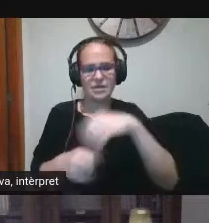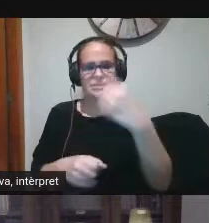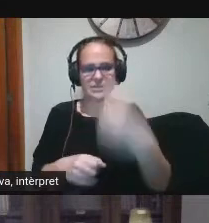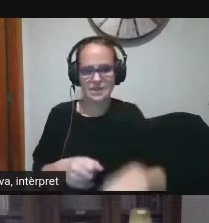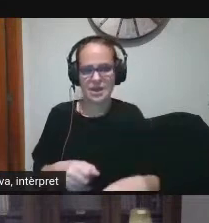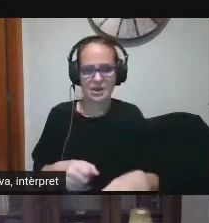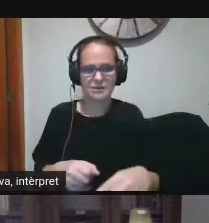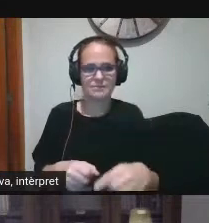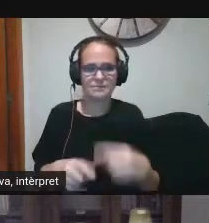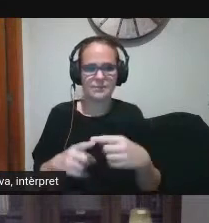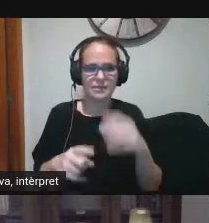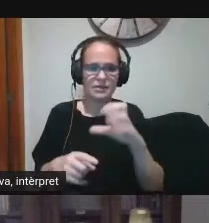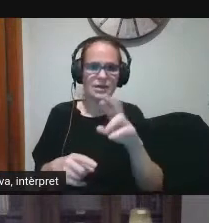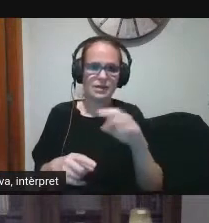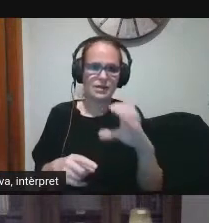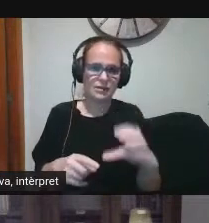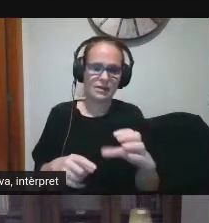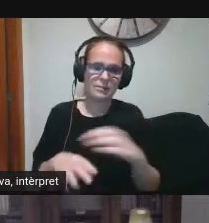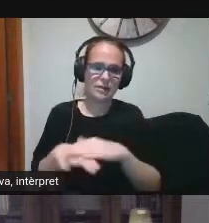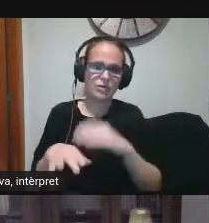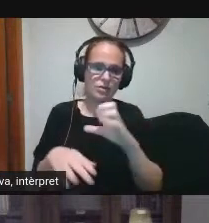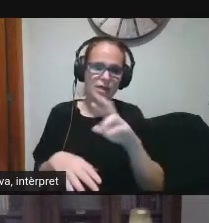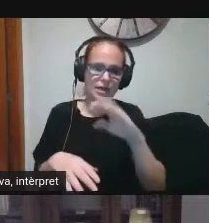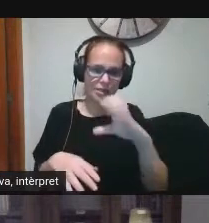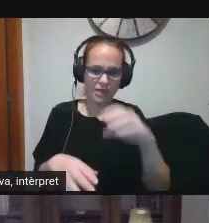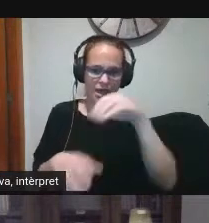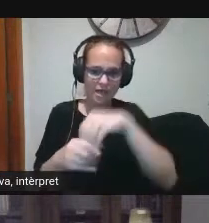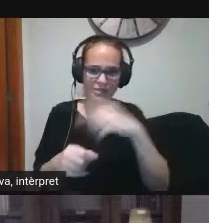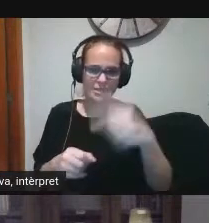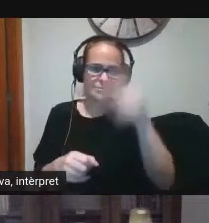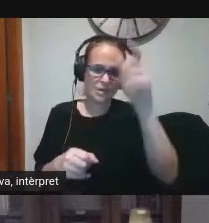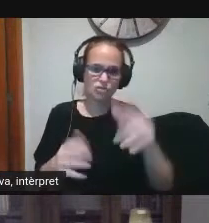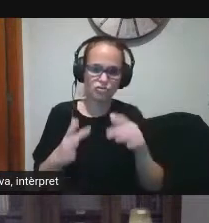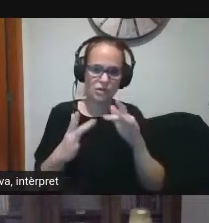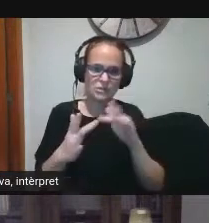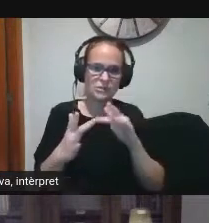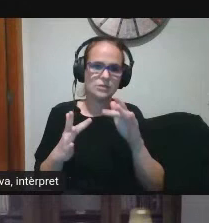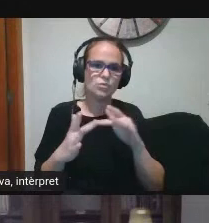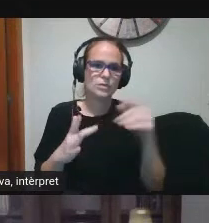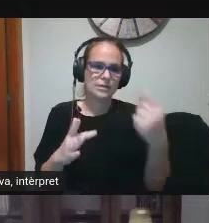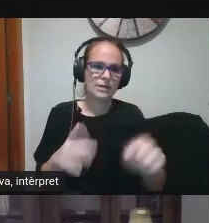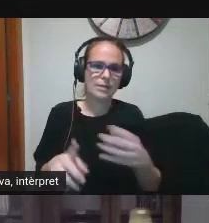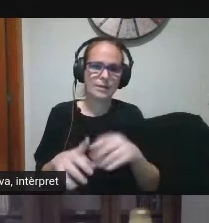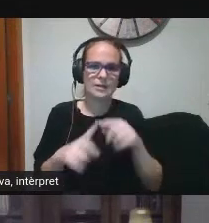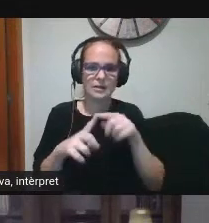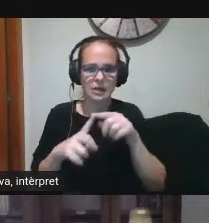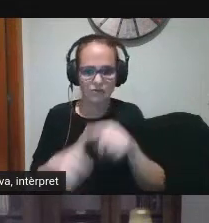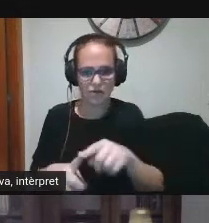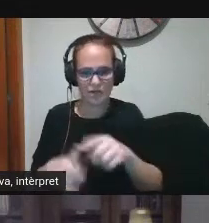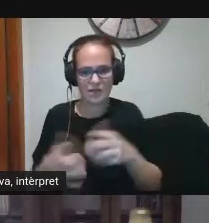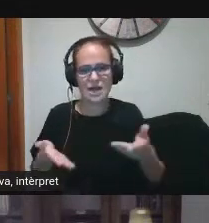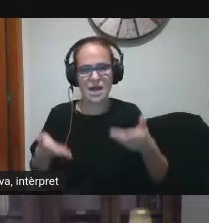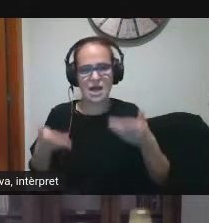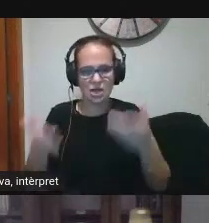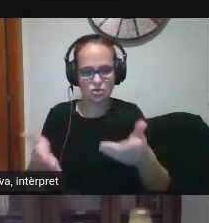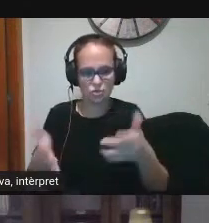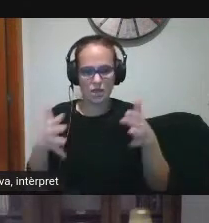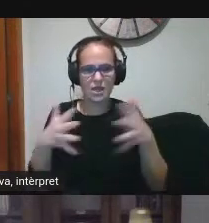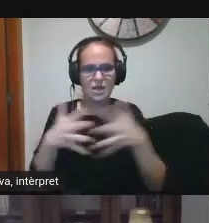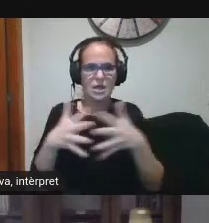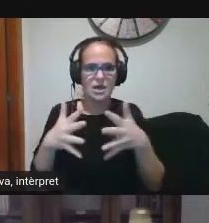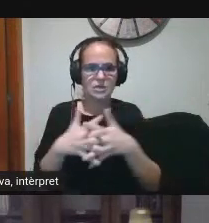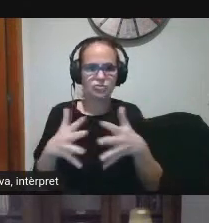es posaran en contacte amb els centres per tal de ser un referent en l'ajuda a l'estructuració d